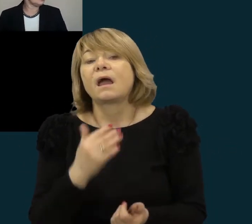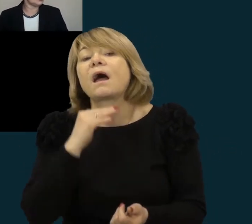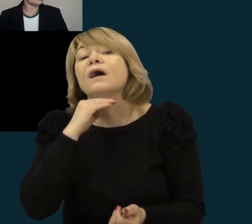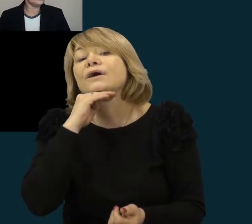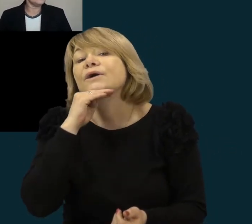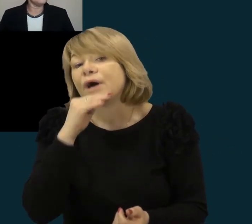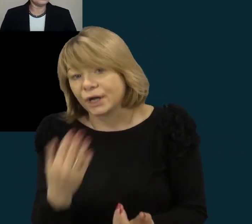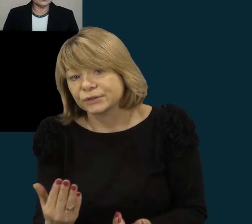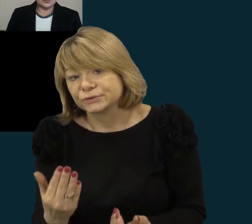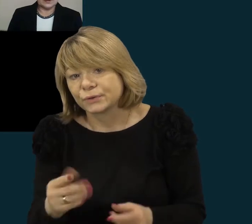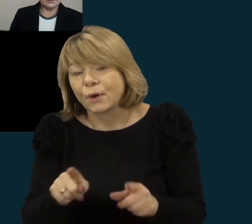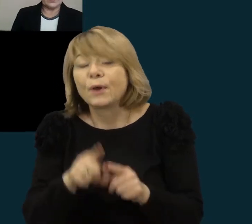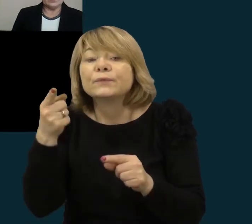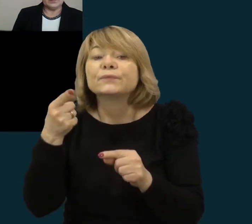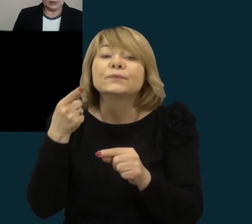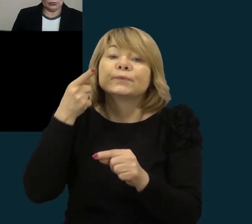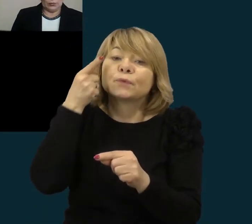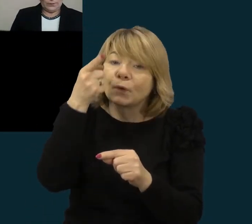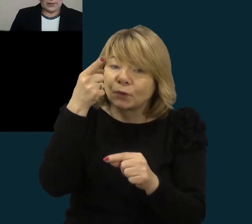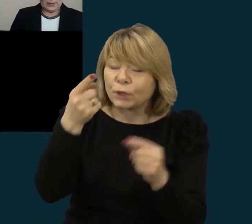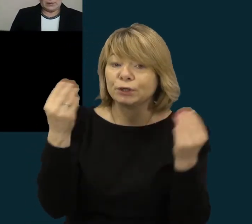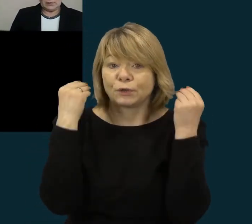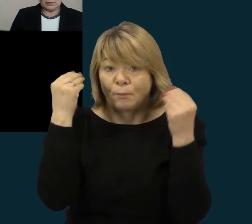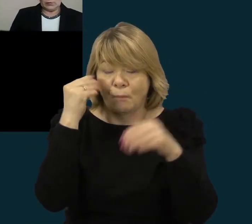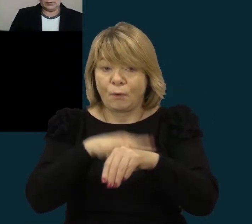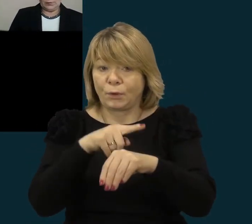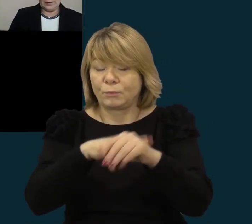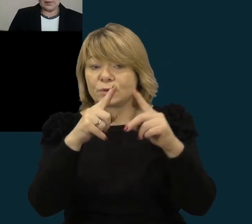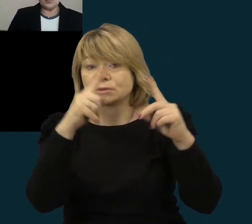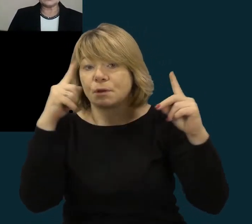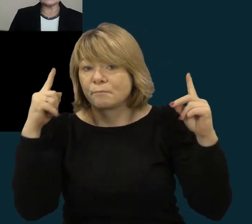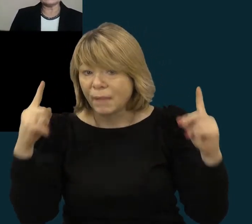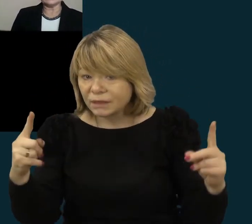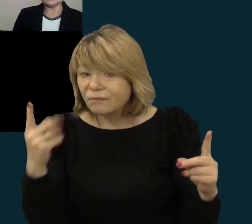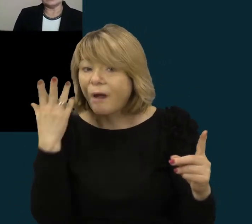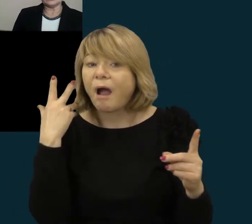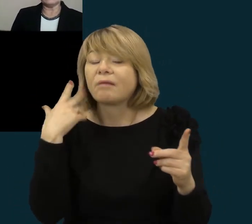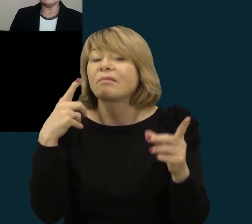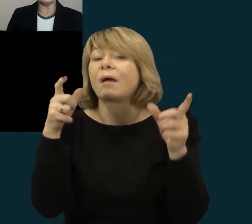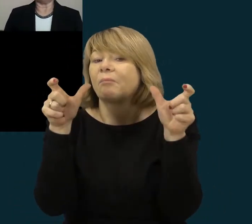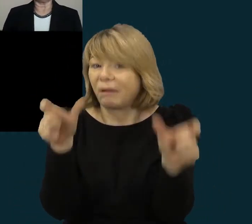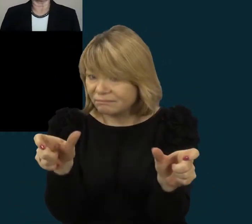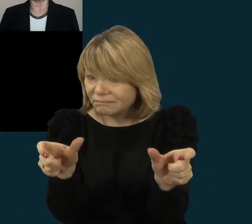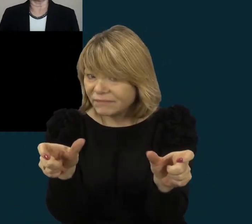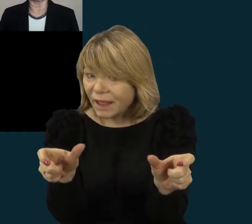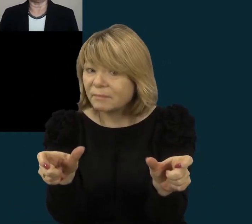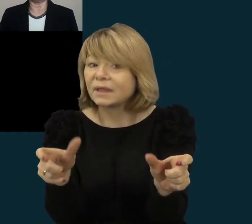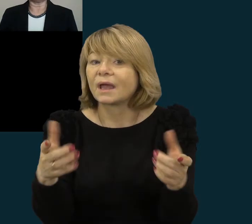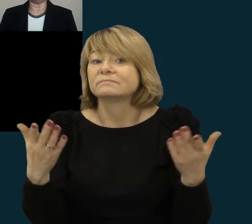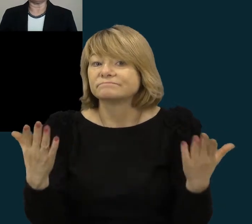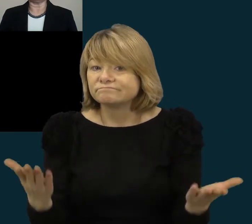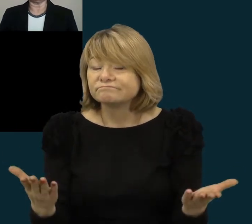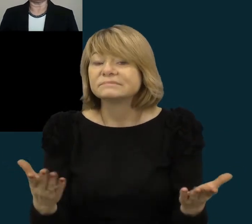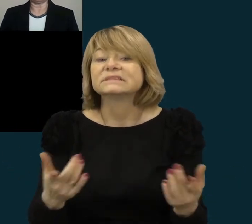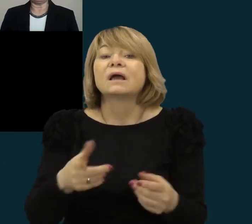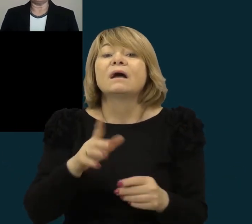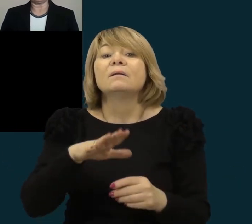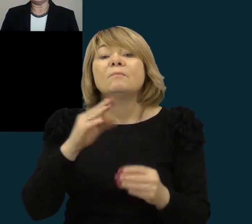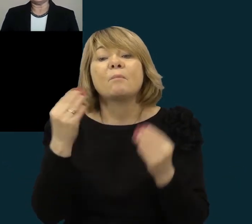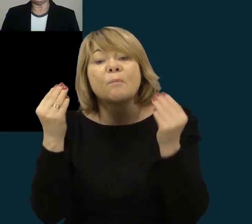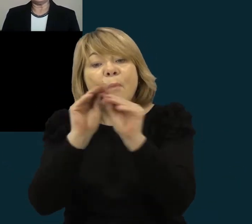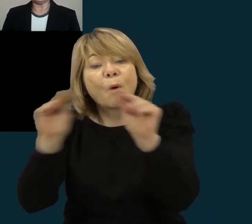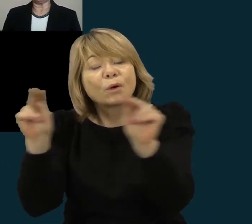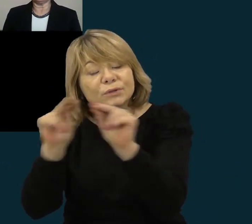nuo tolinio mokymosi metu, pandemijos metu, mokytojai ir mokiniai